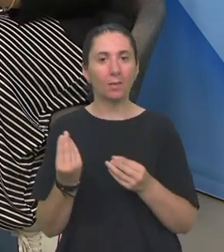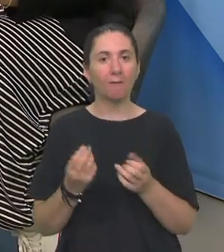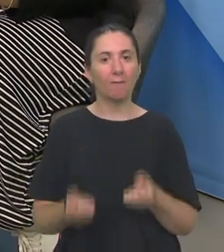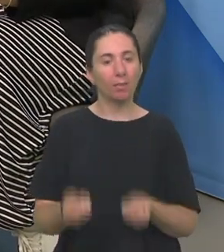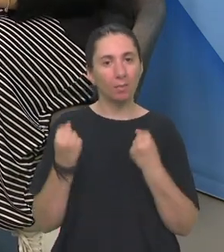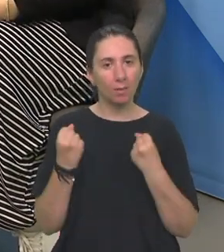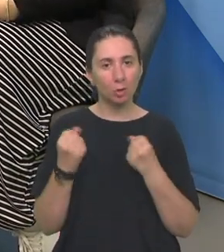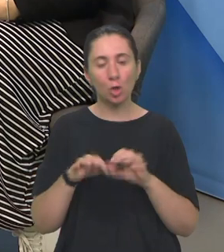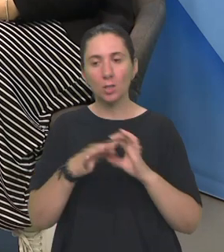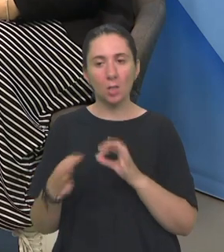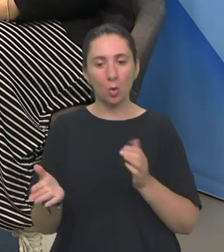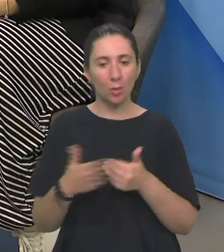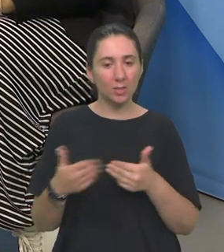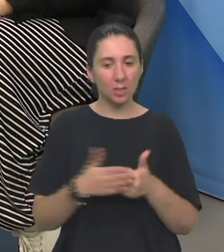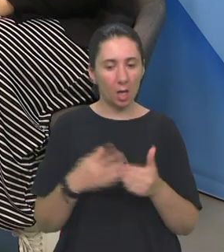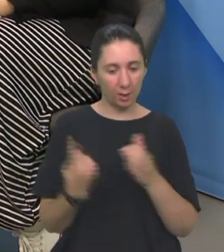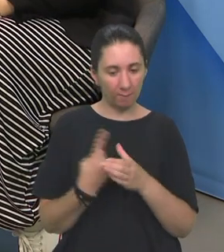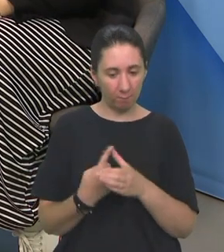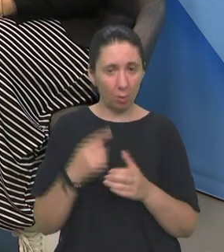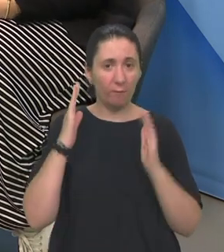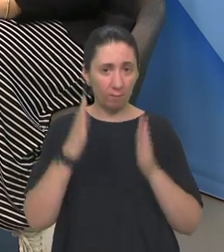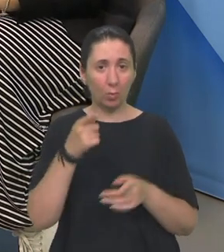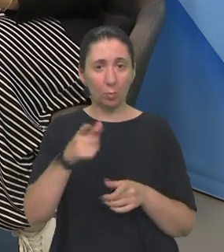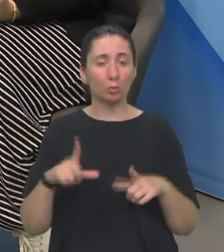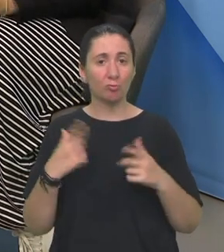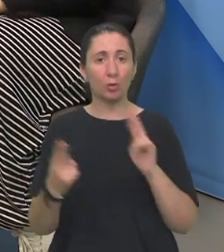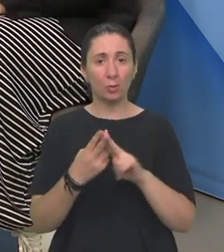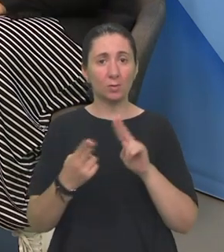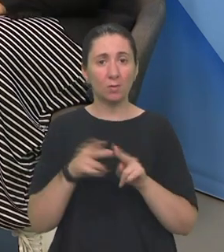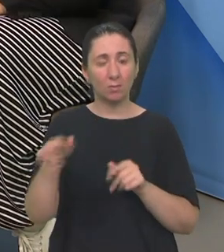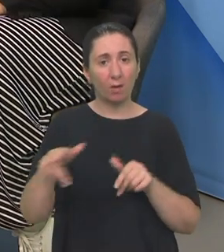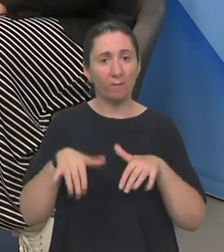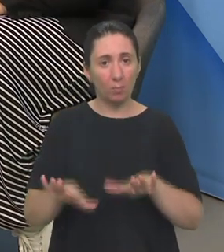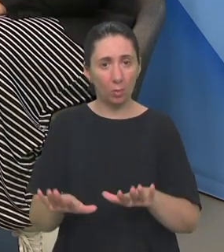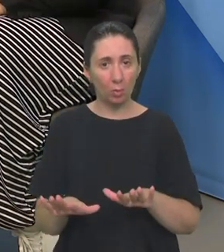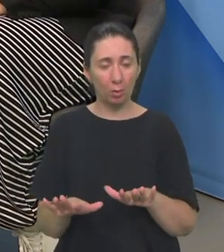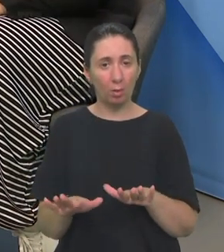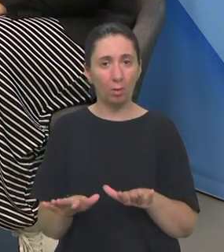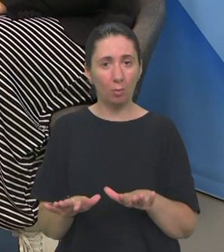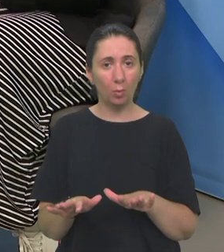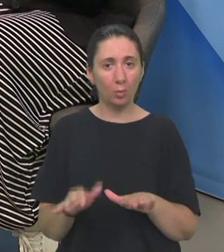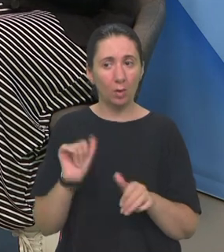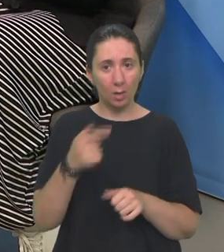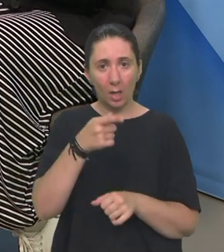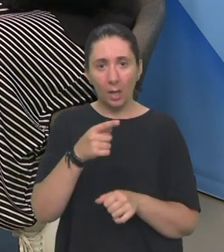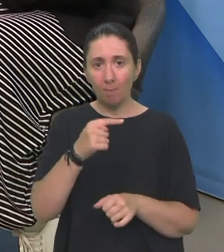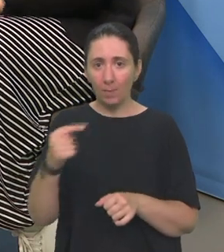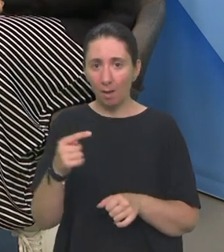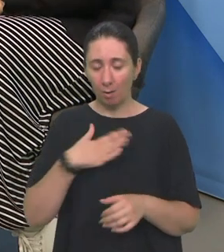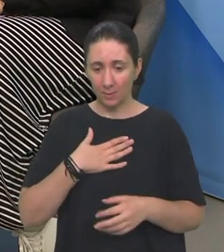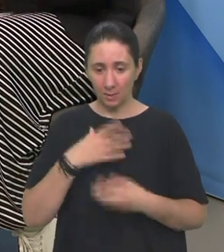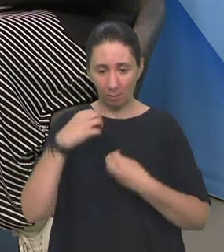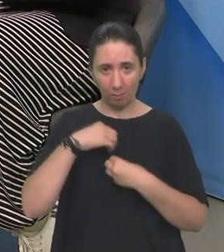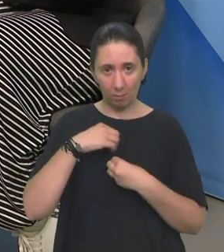nekako se zatvaraju u sebe Vjerujem da si se i ti u svom životu Susretala sa takvim ljudima Jel onda to negativno